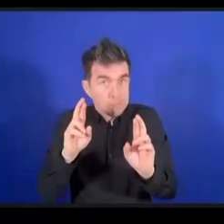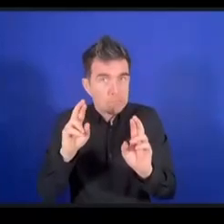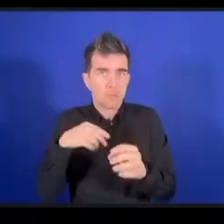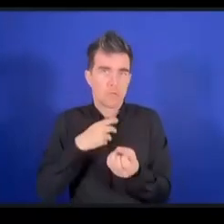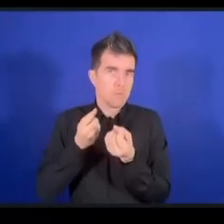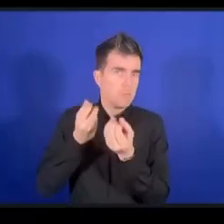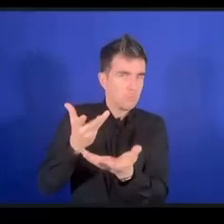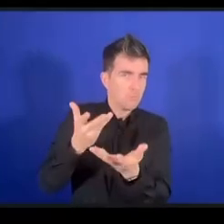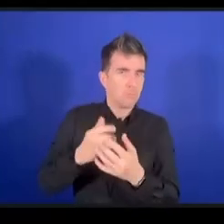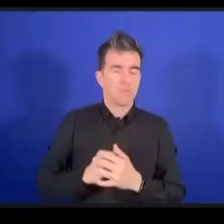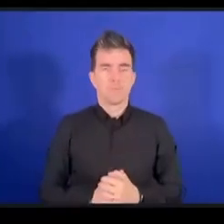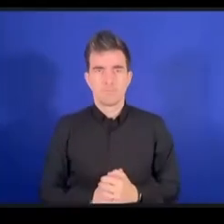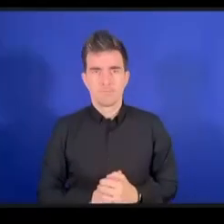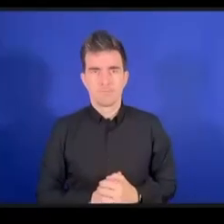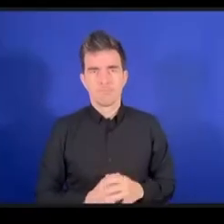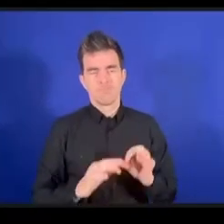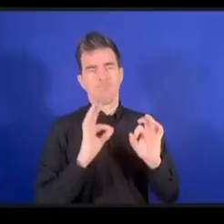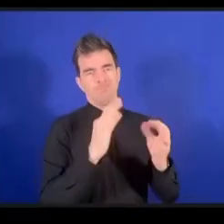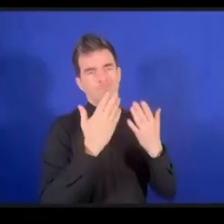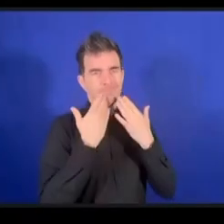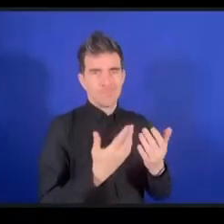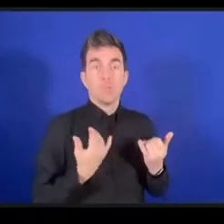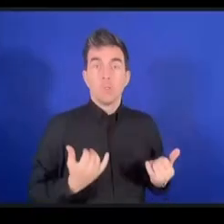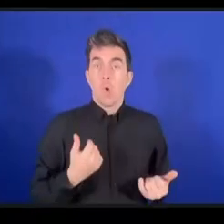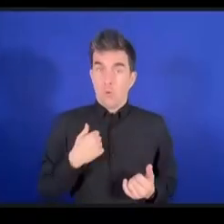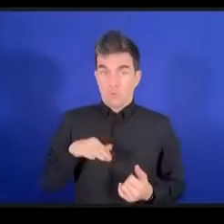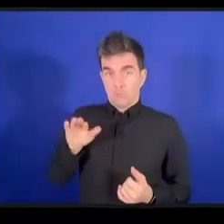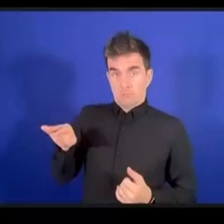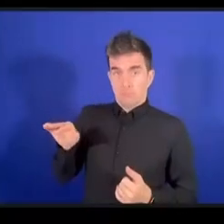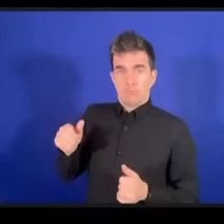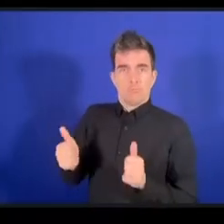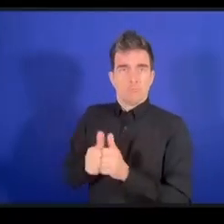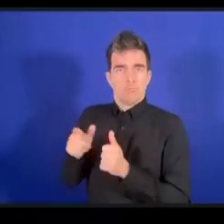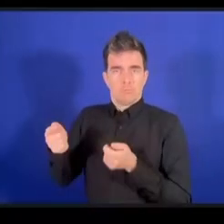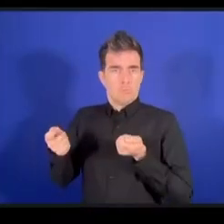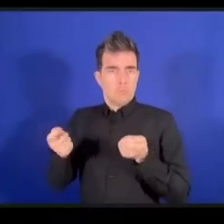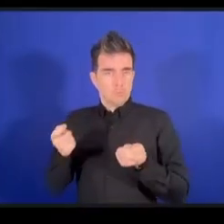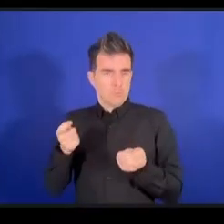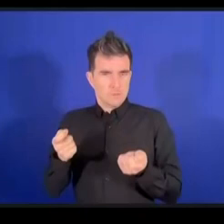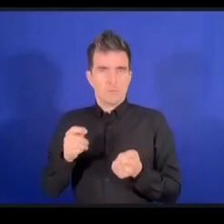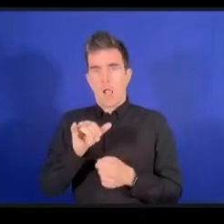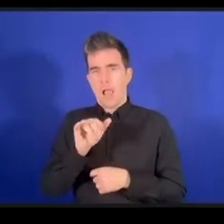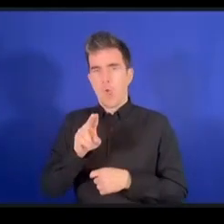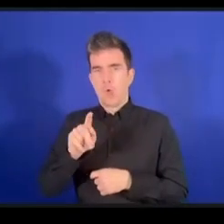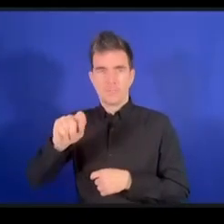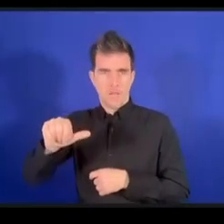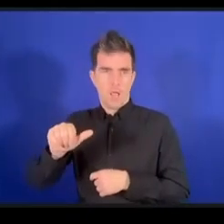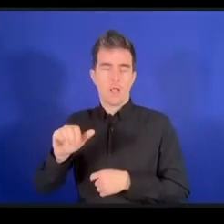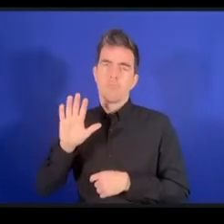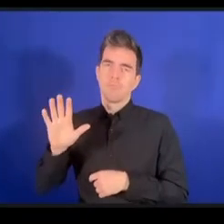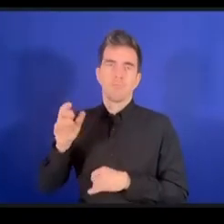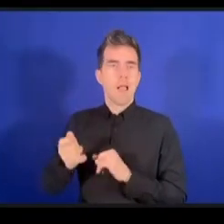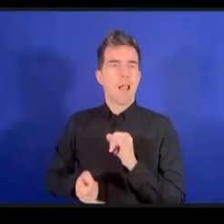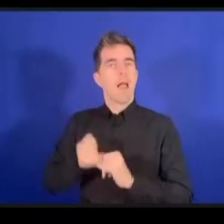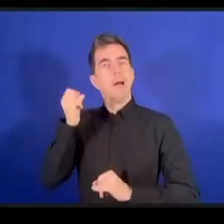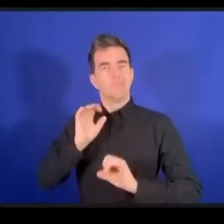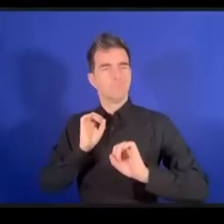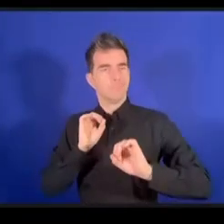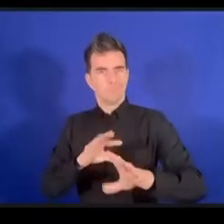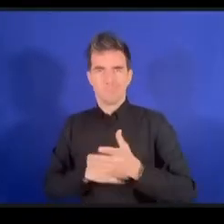سأطلب من يوتا أن تدلي بكلمتها النهائية أنا أعتذر عن